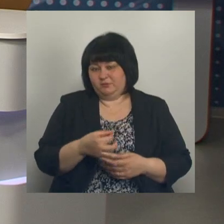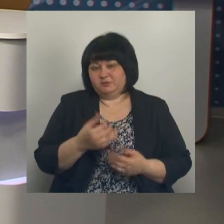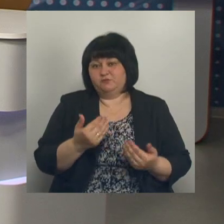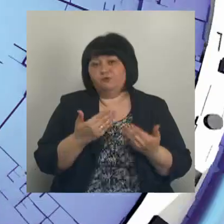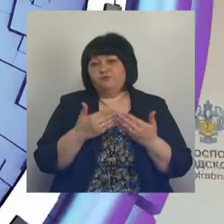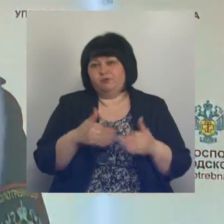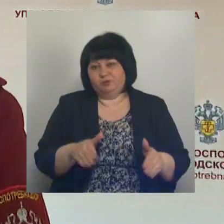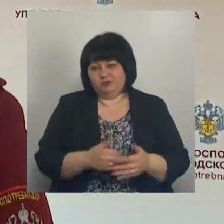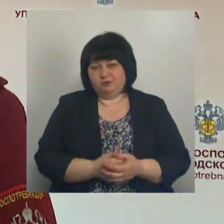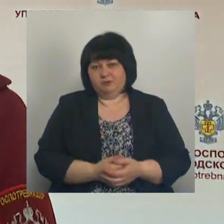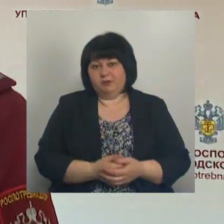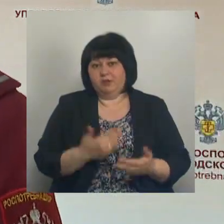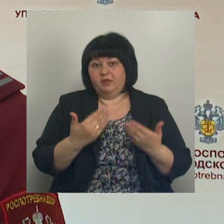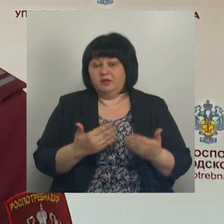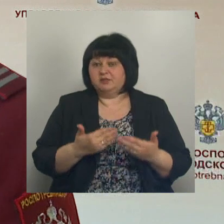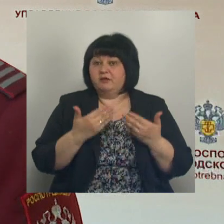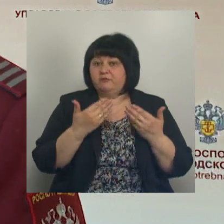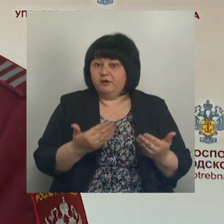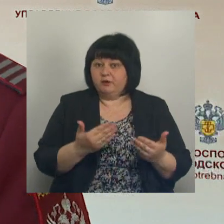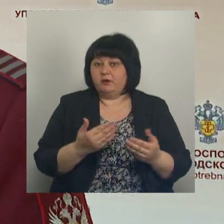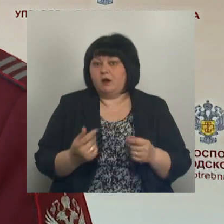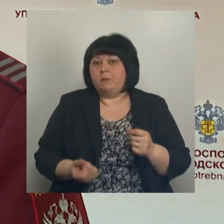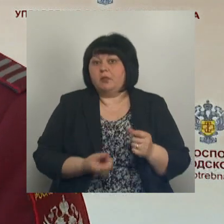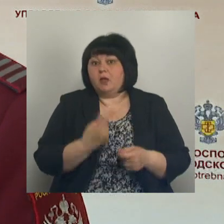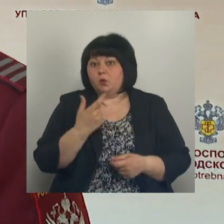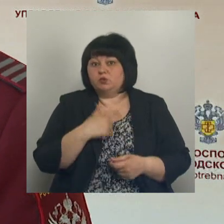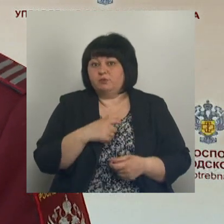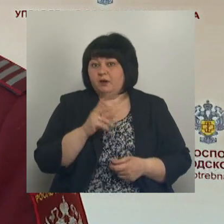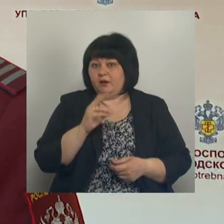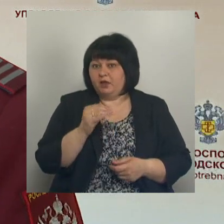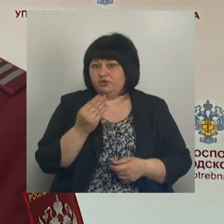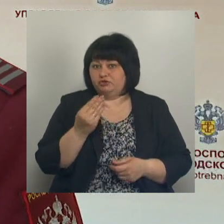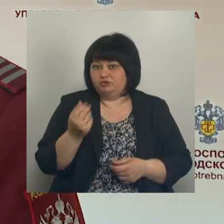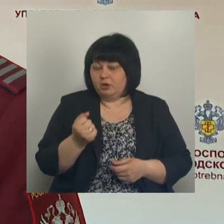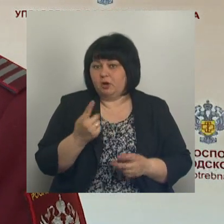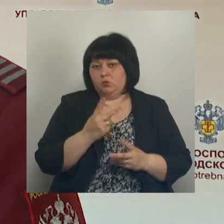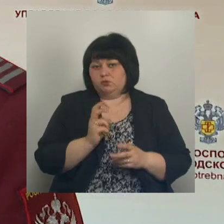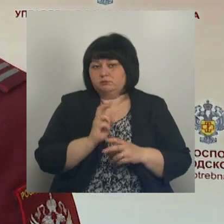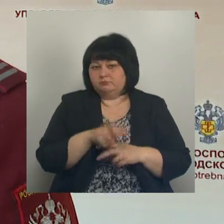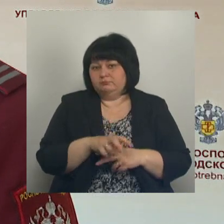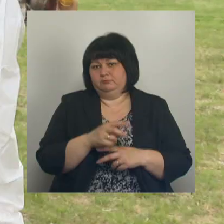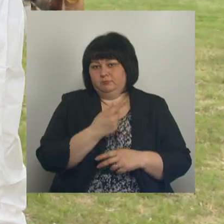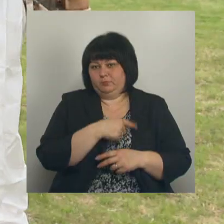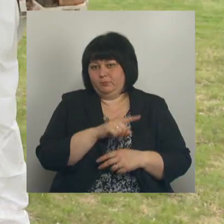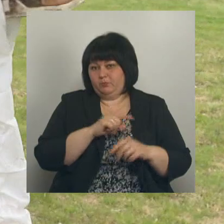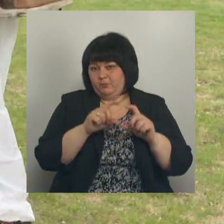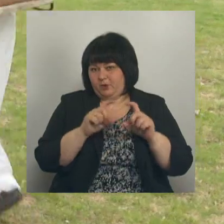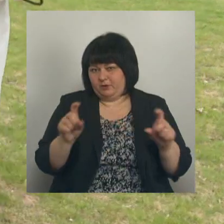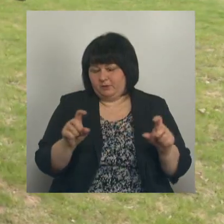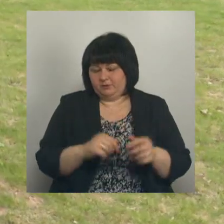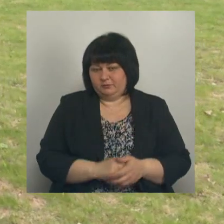выпуске. Если вы всё-таки обнаружили клеща, необходимо обратиться в медицинскую организацию.